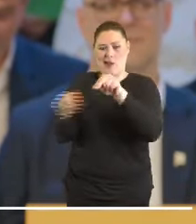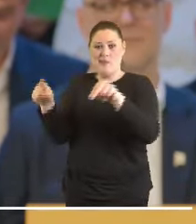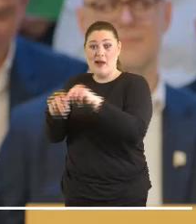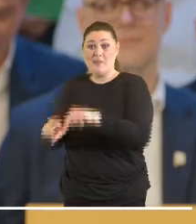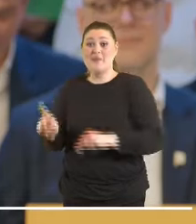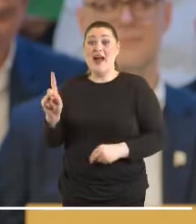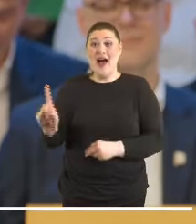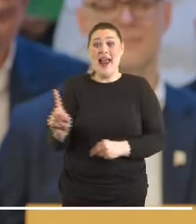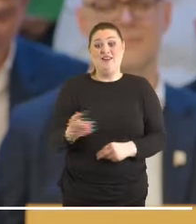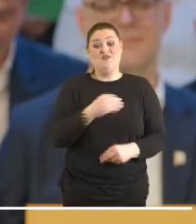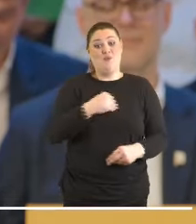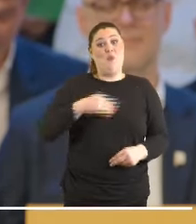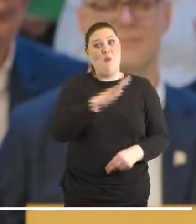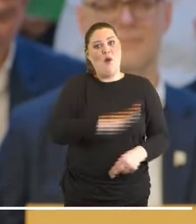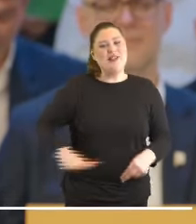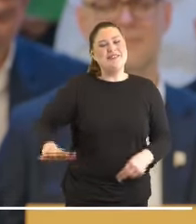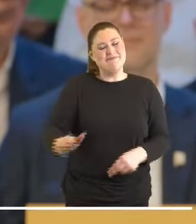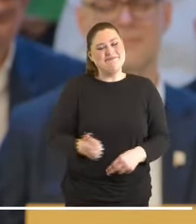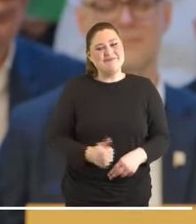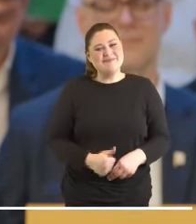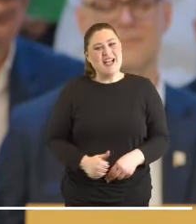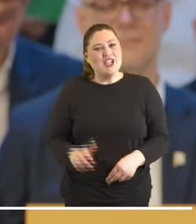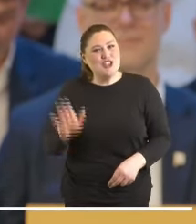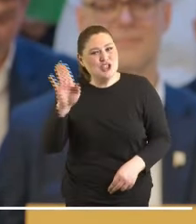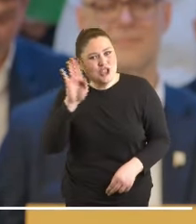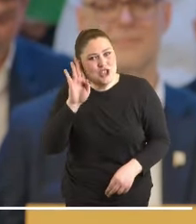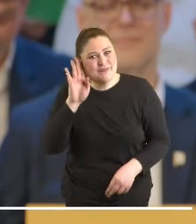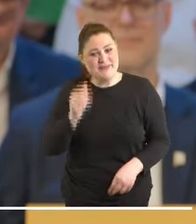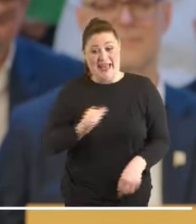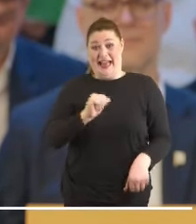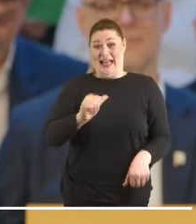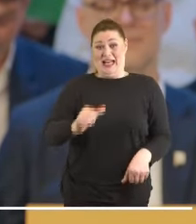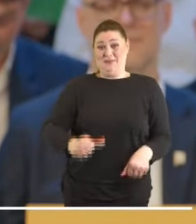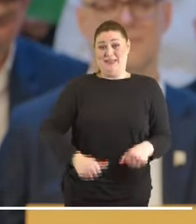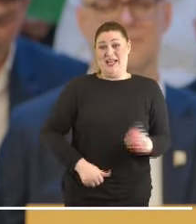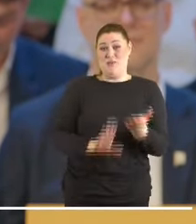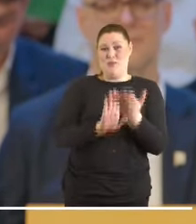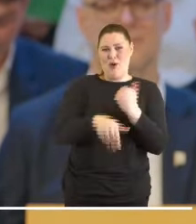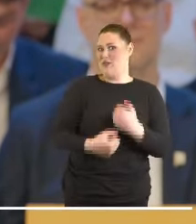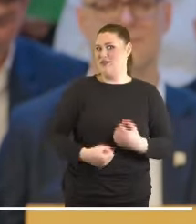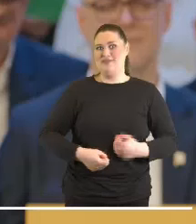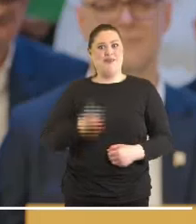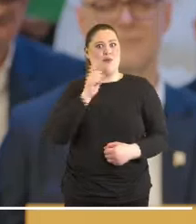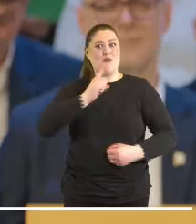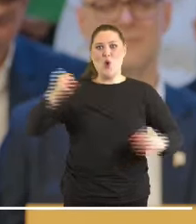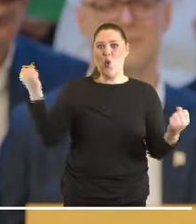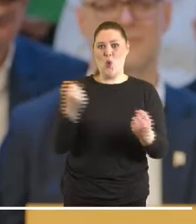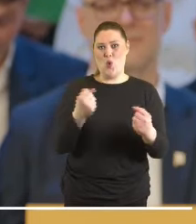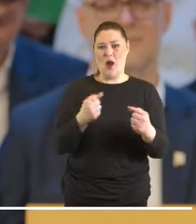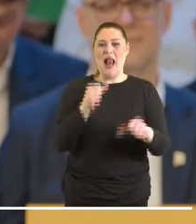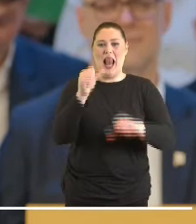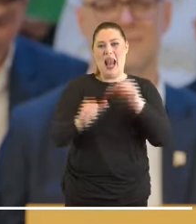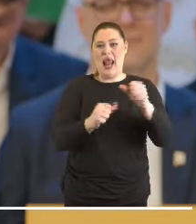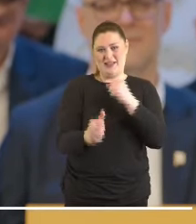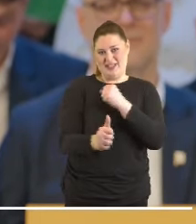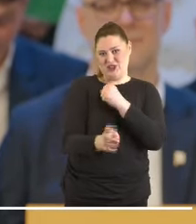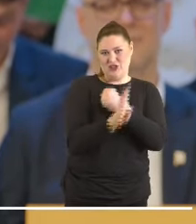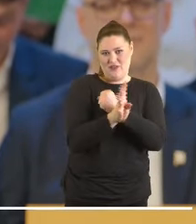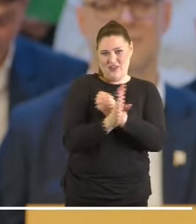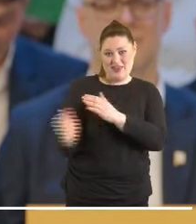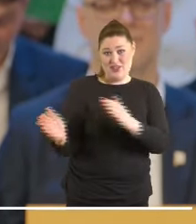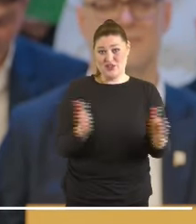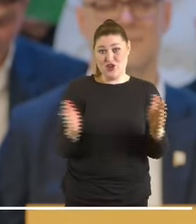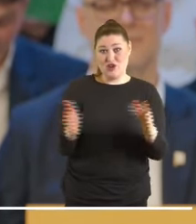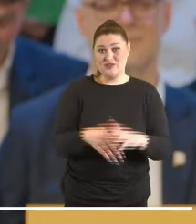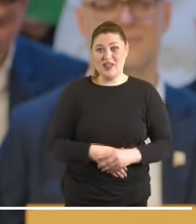poranił, powiedzmy sobie wprost, nieokiełznany kapitalizm w wersji Hart z początku lat dziewięćdziesiątych. I wielu z nas